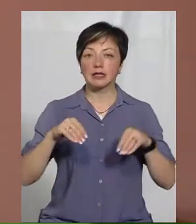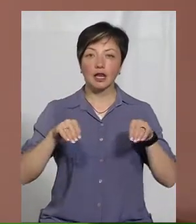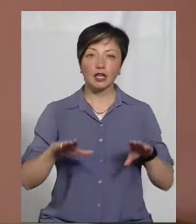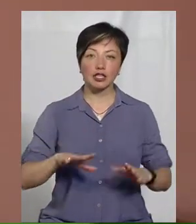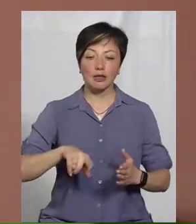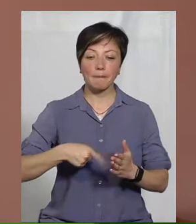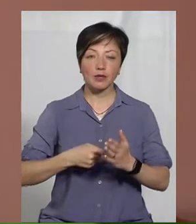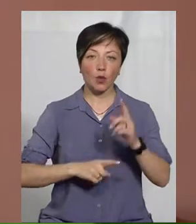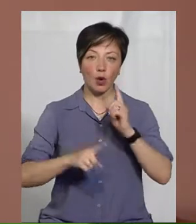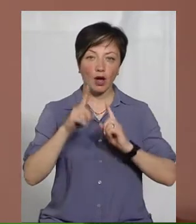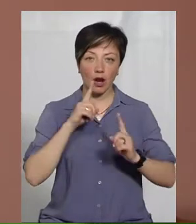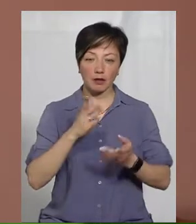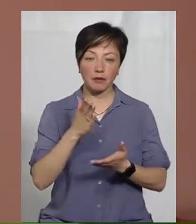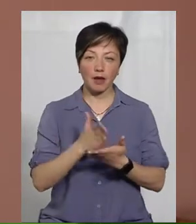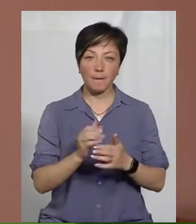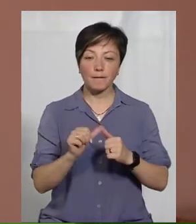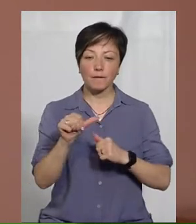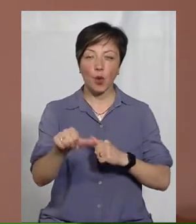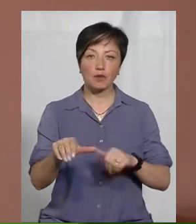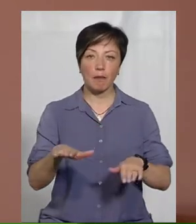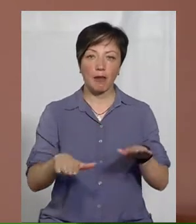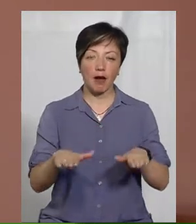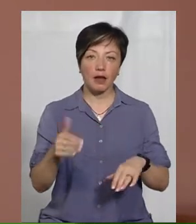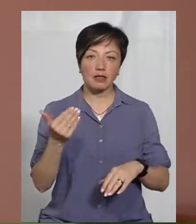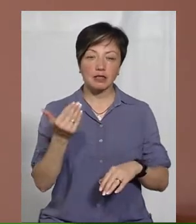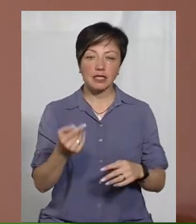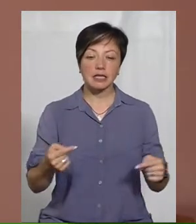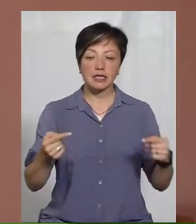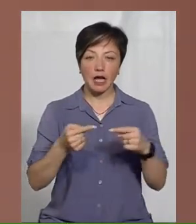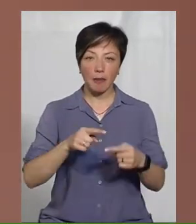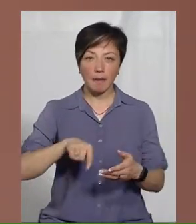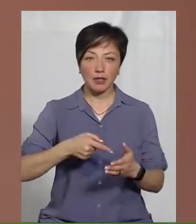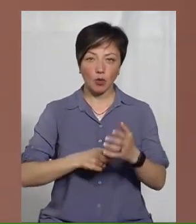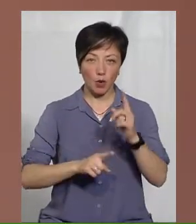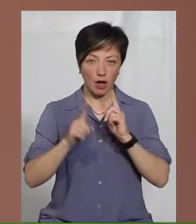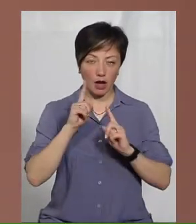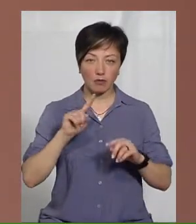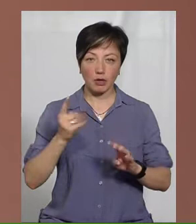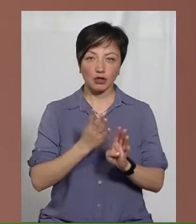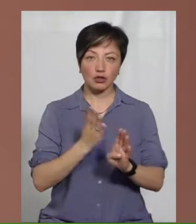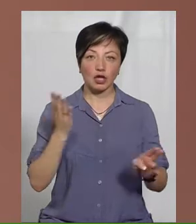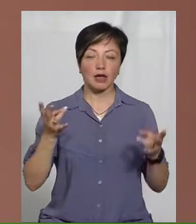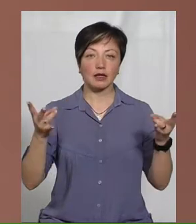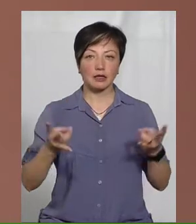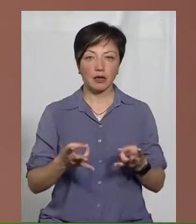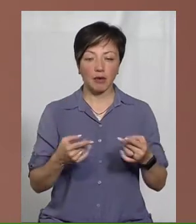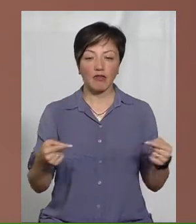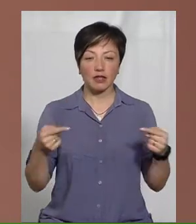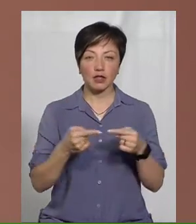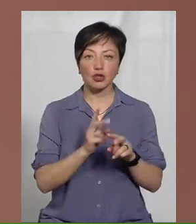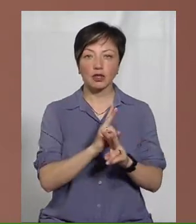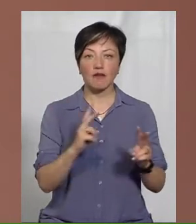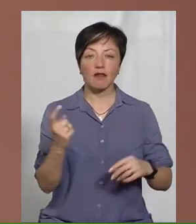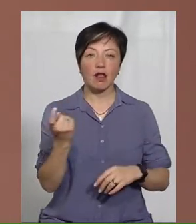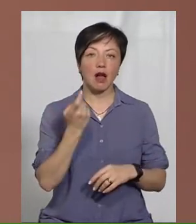міської ради, вона перебуває на позабалансі саме міської ради. В першу чергу, це потрібно, звичайно, визначити власника,